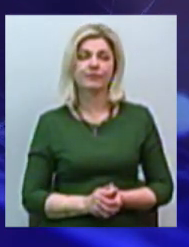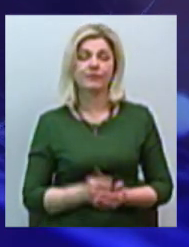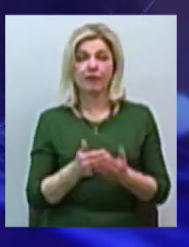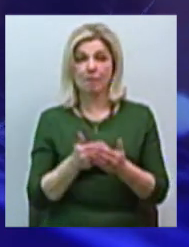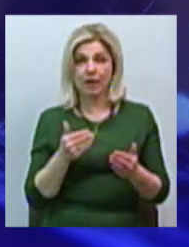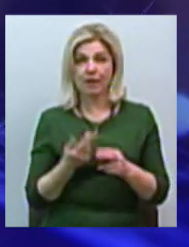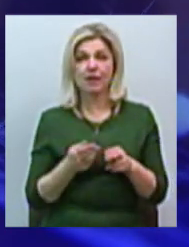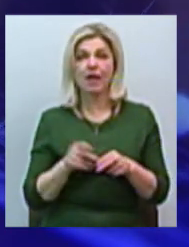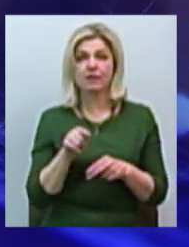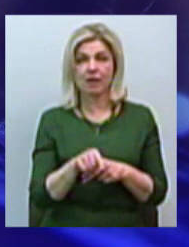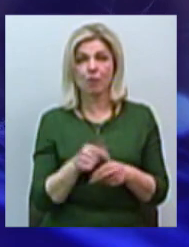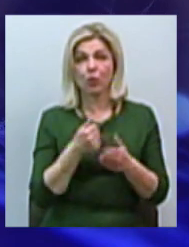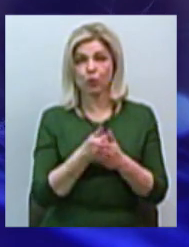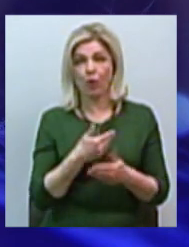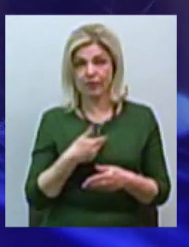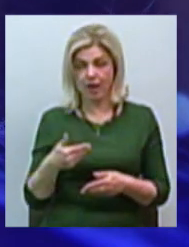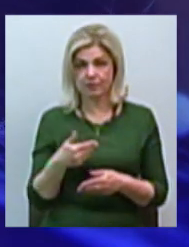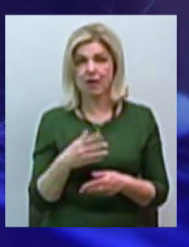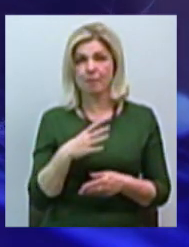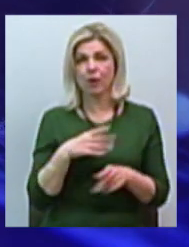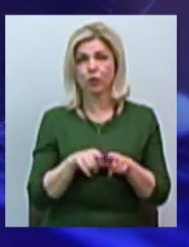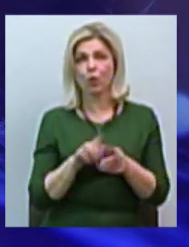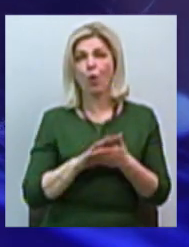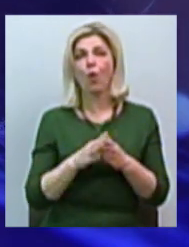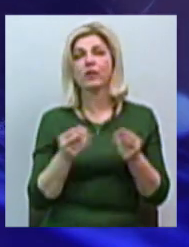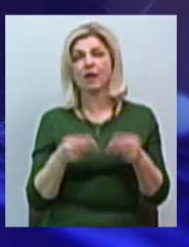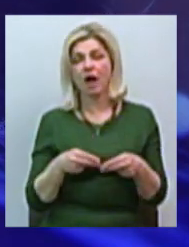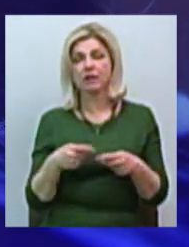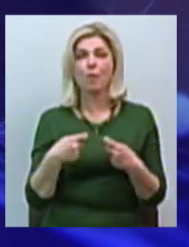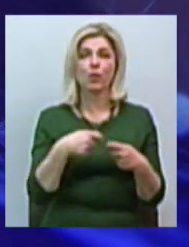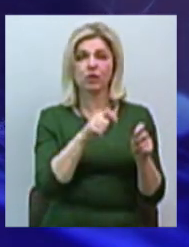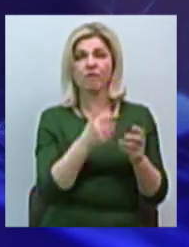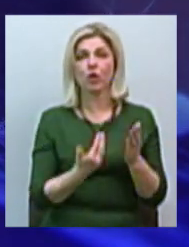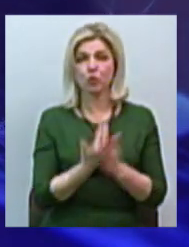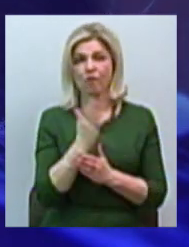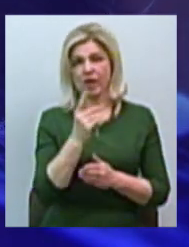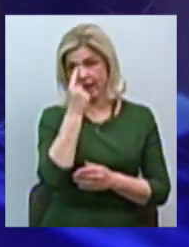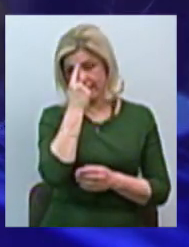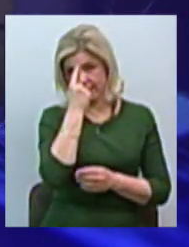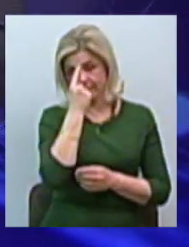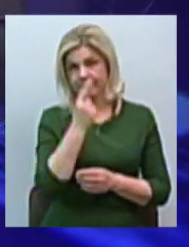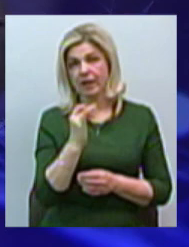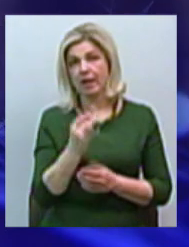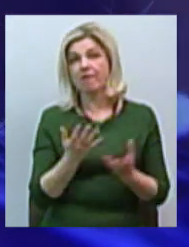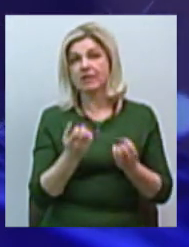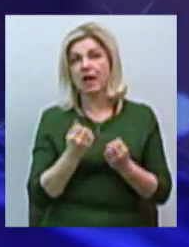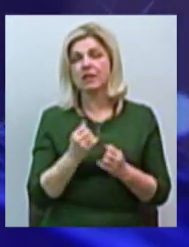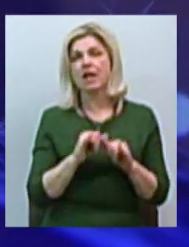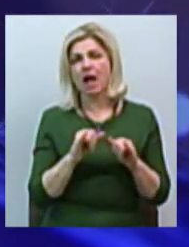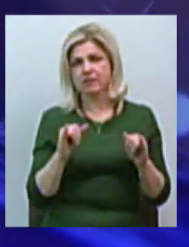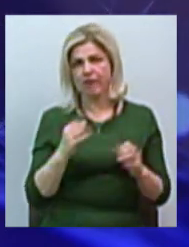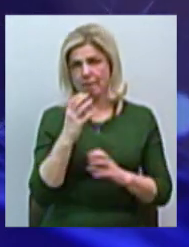до нас у них було, якщо я знаю, єдинний контракт, в Інді вони подавали нові. Весь цивилизований мир їм заказують